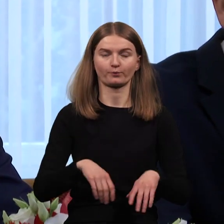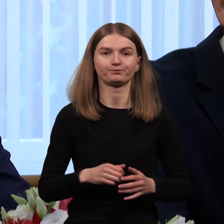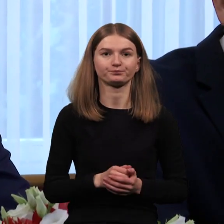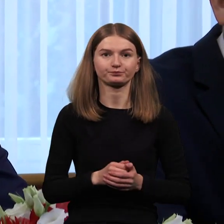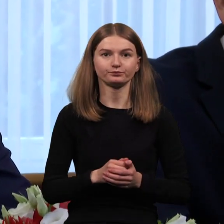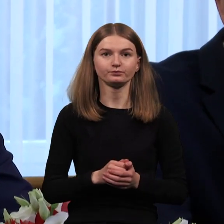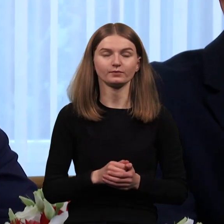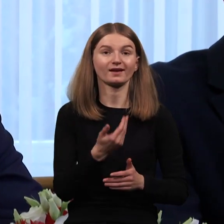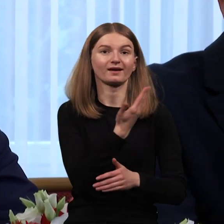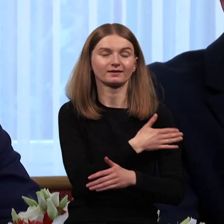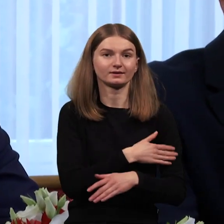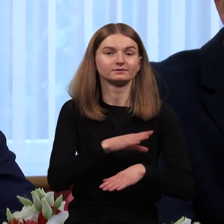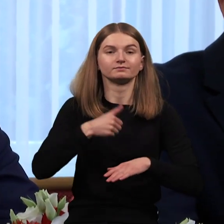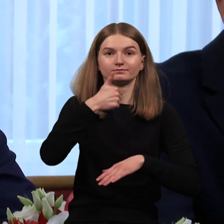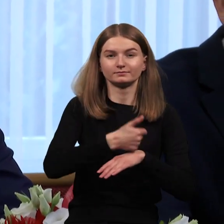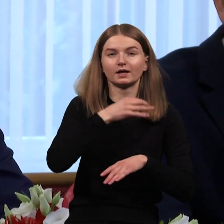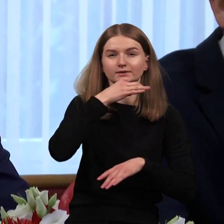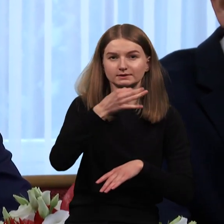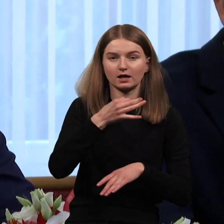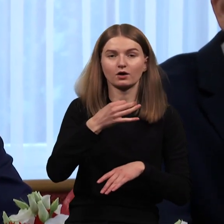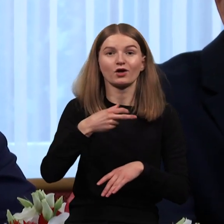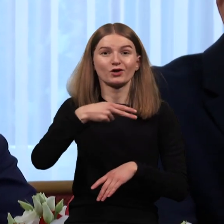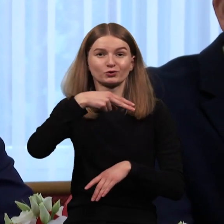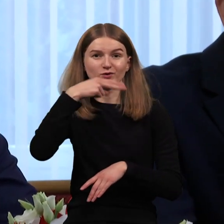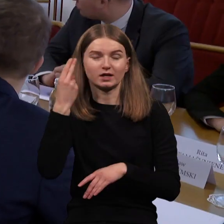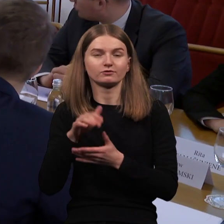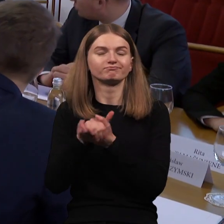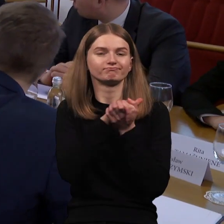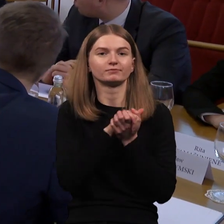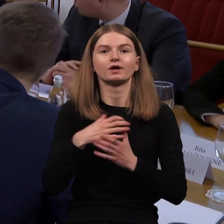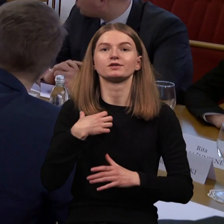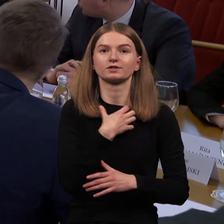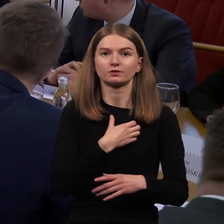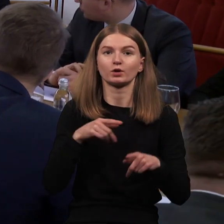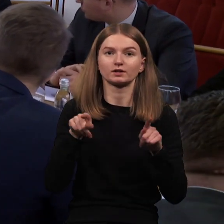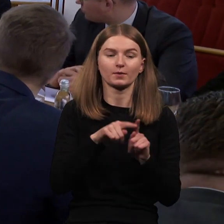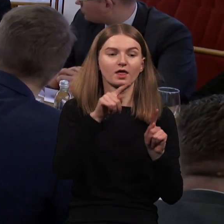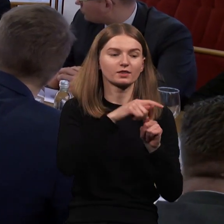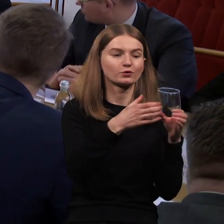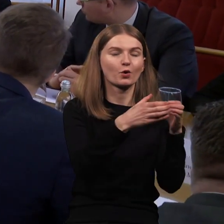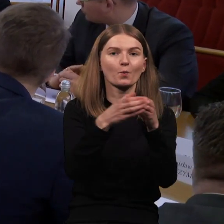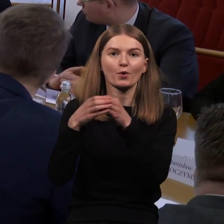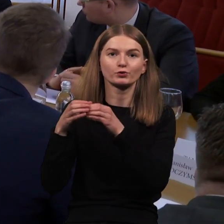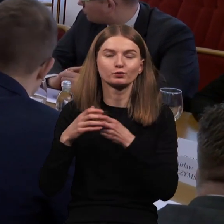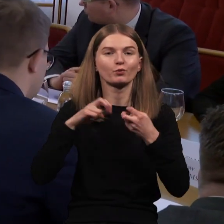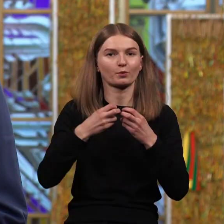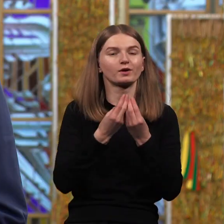akcentuoja bendradarbiavimo su Lietuva svarba, taip pat pabrėžia bendradarbiavimo tautinių mažumų klausimų svarba.